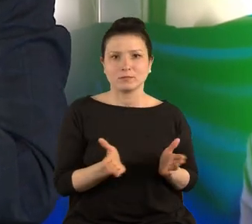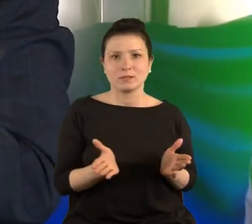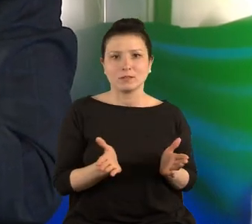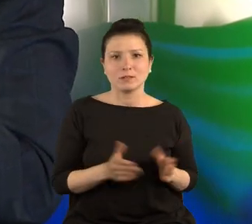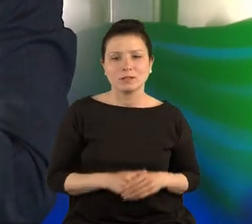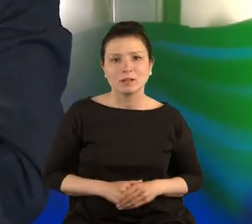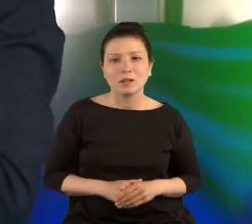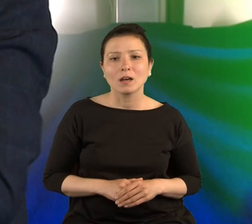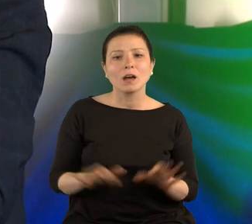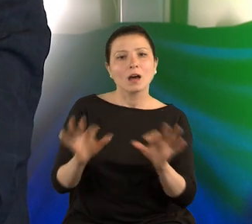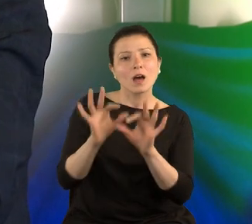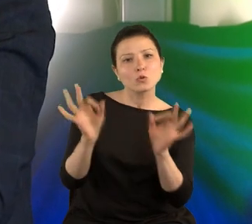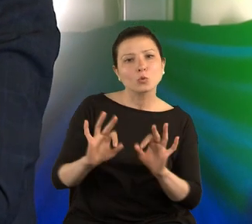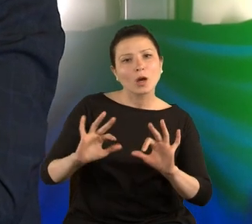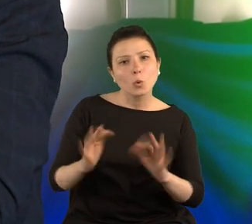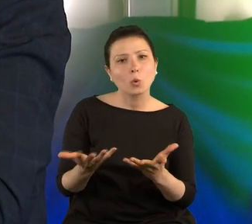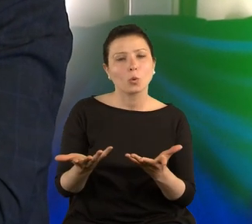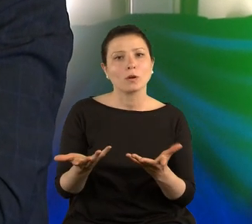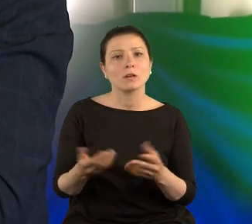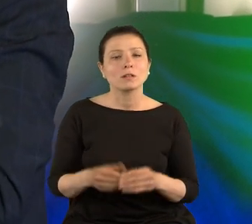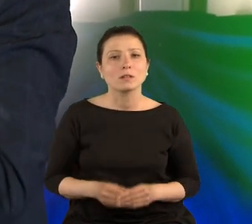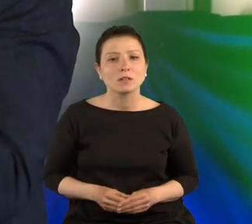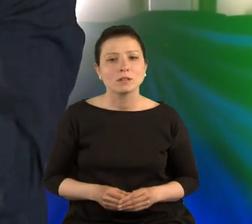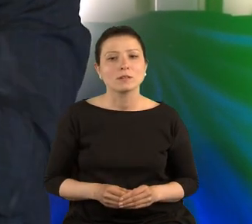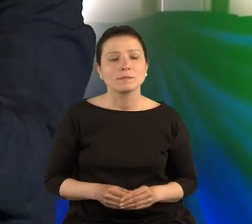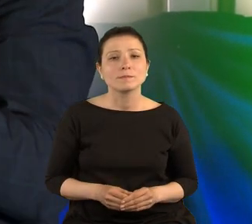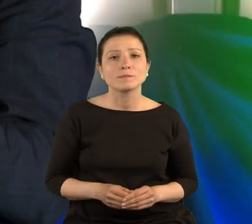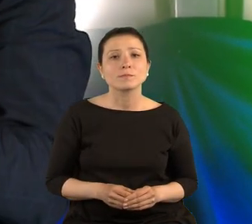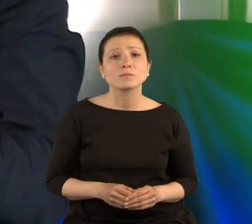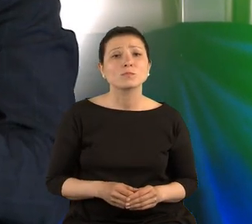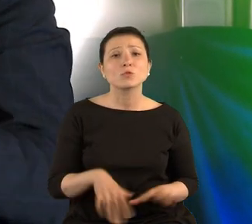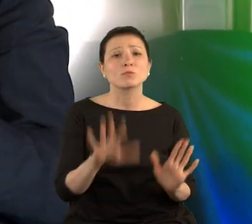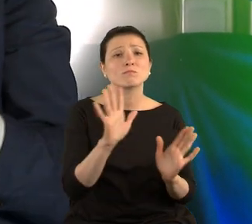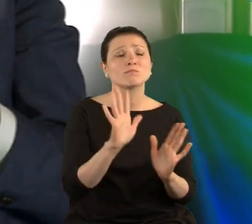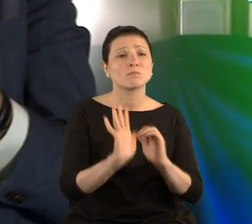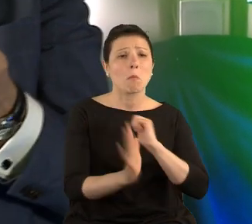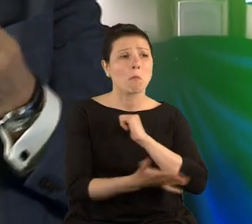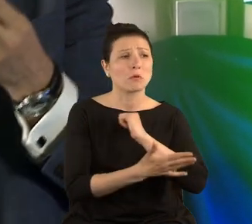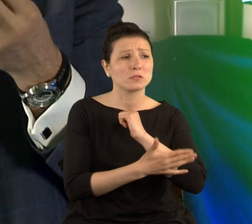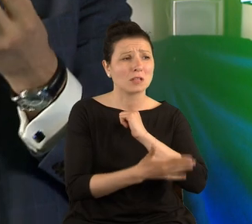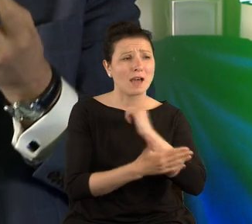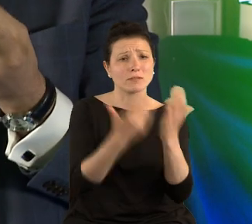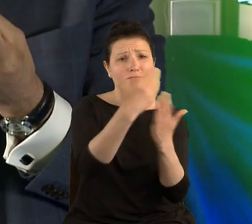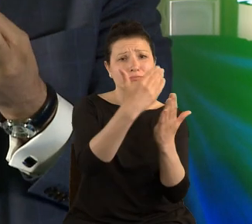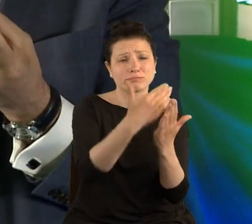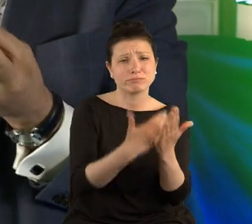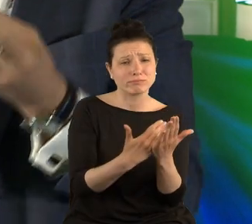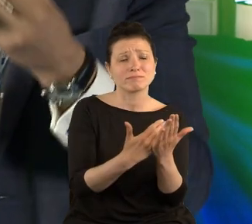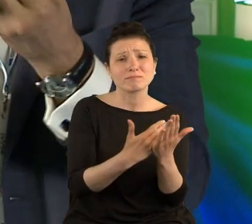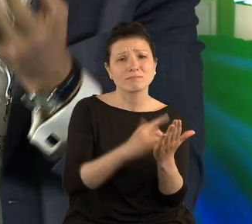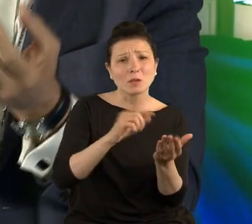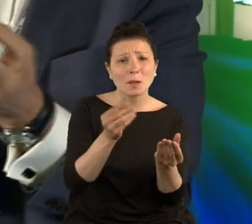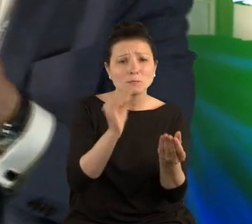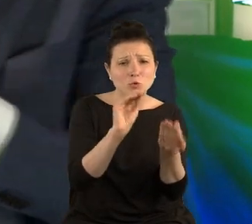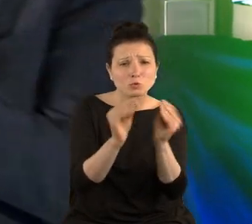Natomiast sztuka jako taka jest abecadłem z którego składamy sobie